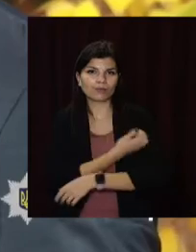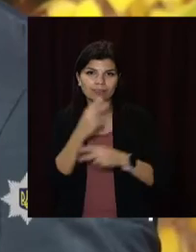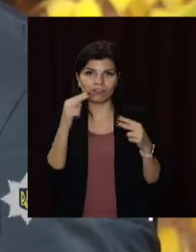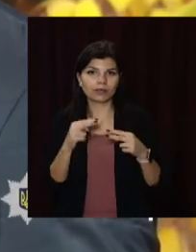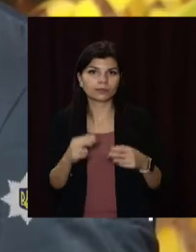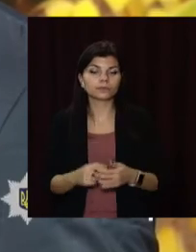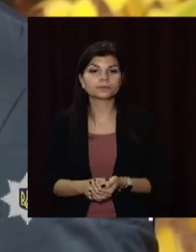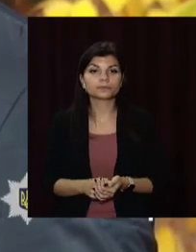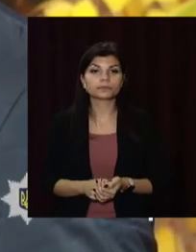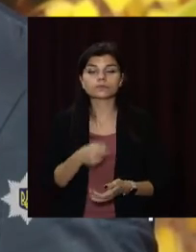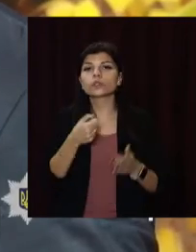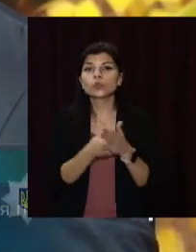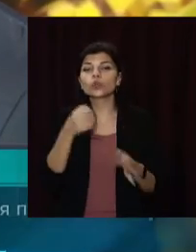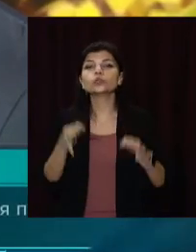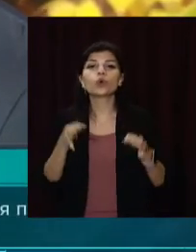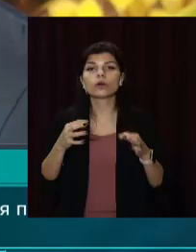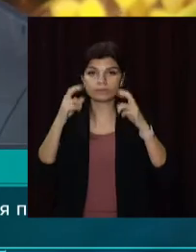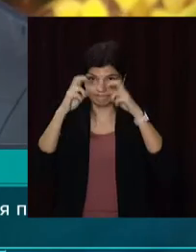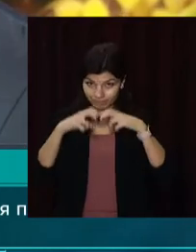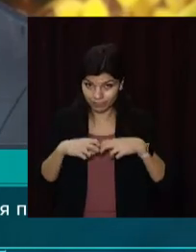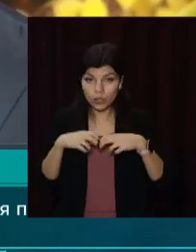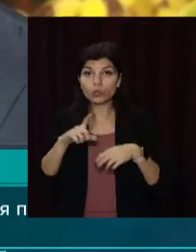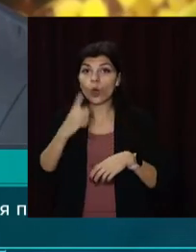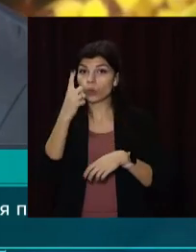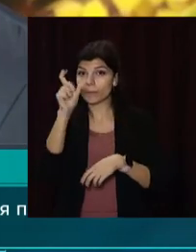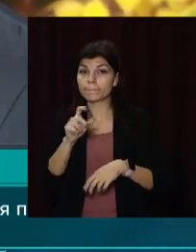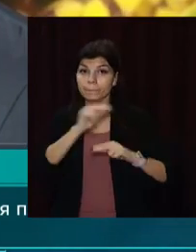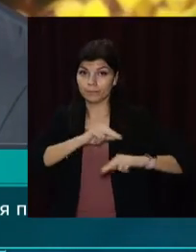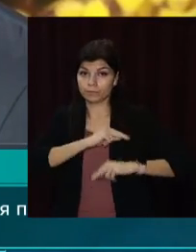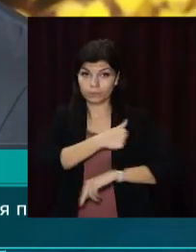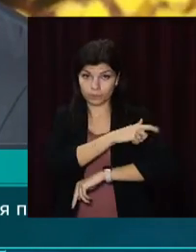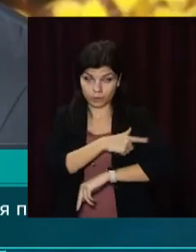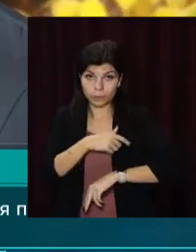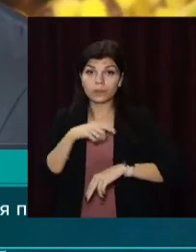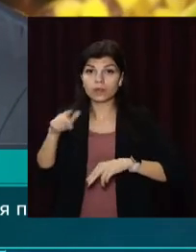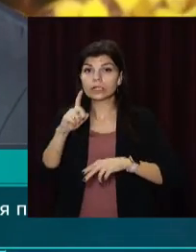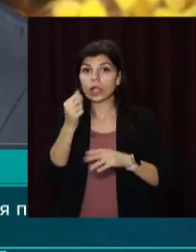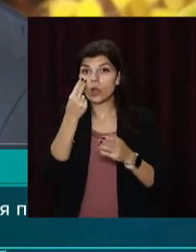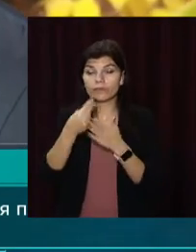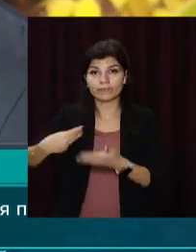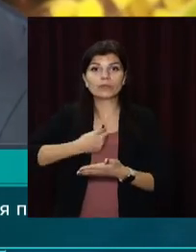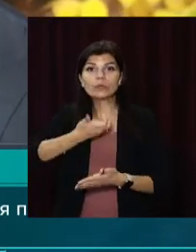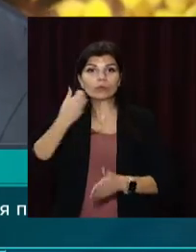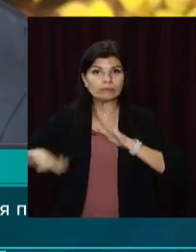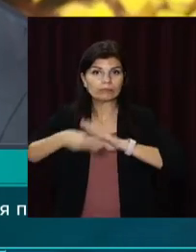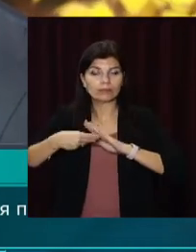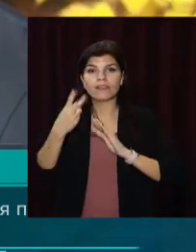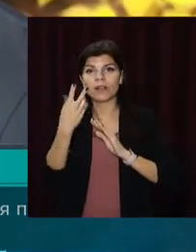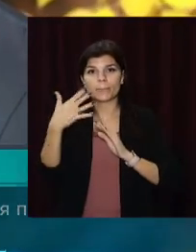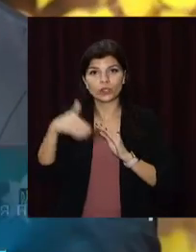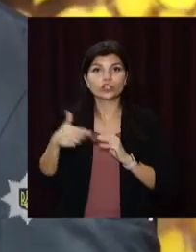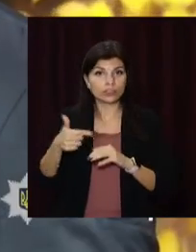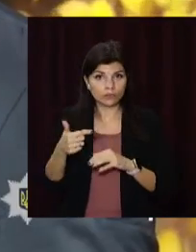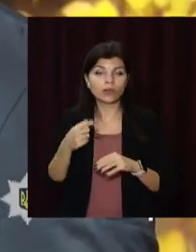В ході досудового розслідування встановлено, що один з медичних працівників міста Дніпра за грошову винагороду в розмірі 25